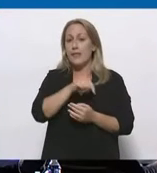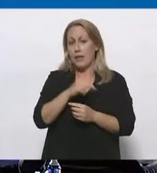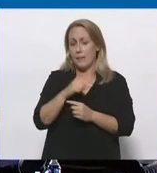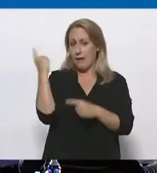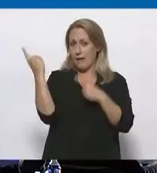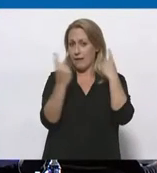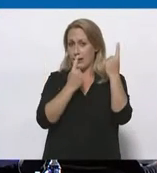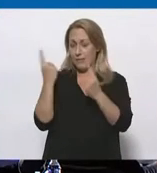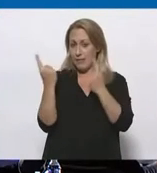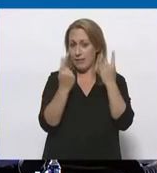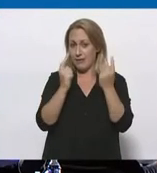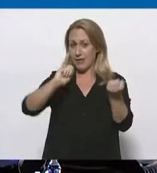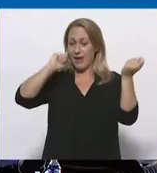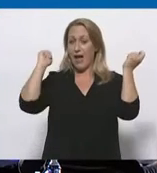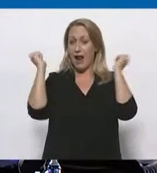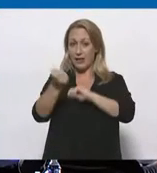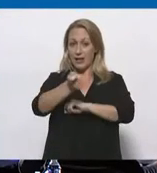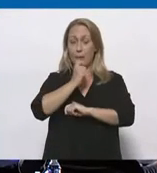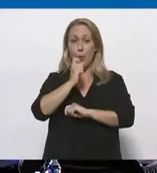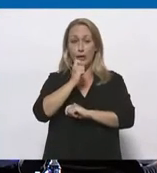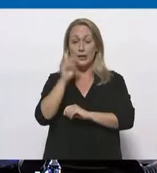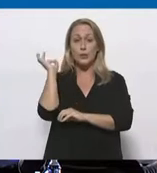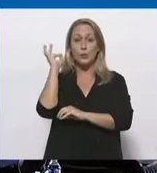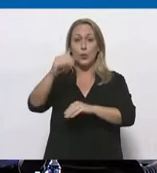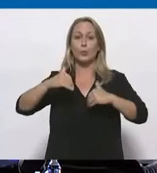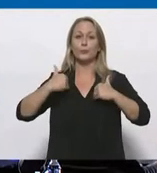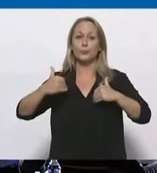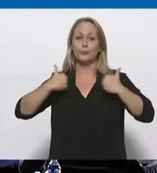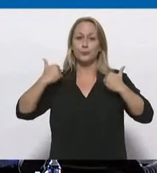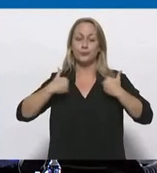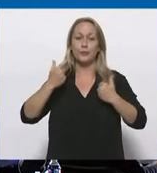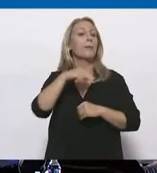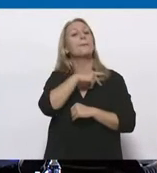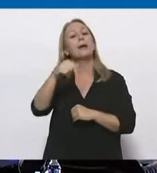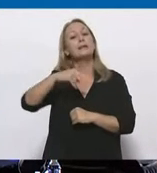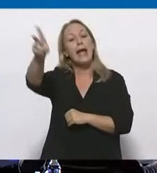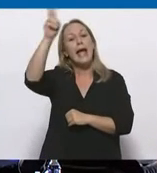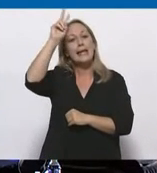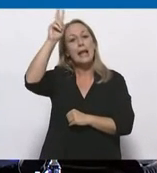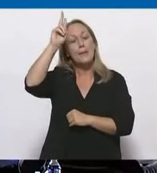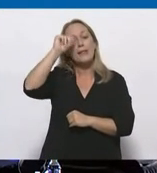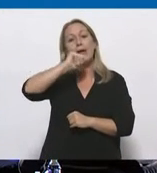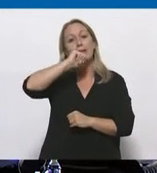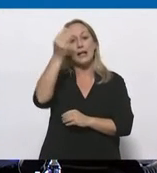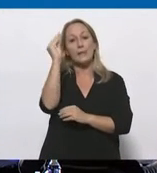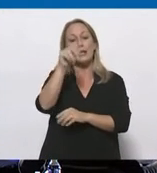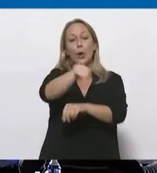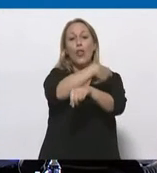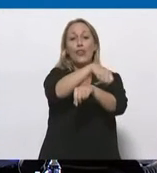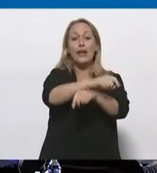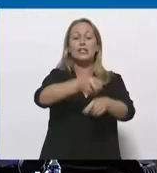αλλαγή είναι πρώτα και πάνω απ' όλα πολιτικές για την νέα γενιά. Το σταματικό δικαστήριο της Γερμανίας έβγαλε μια απόψη βόμβα,